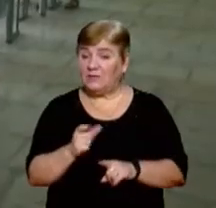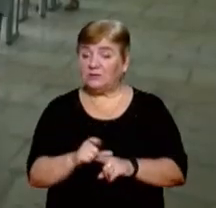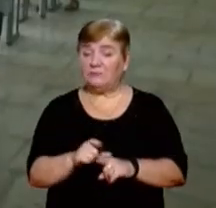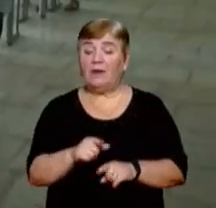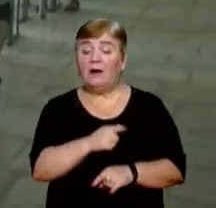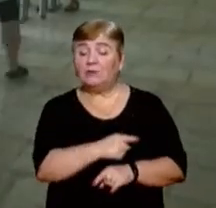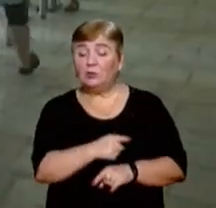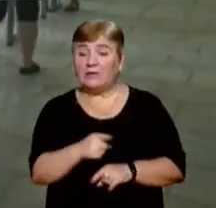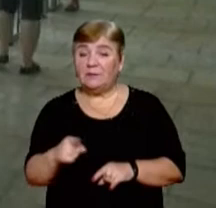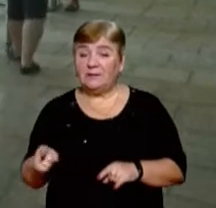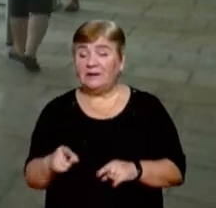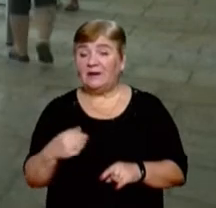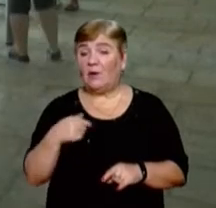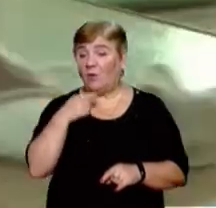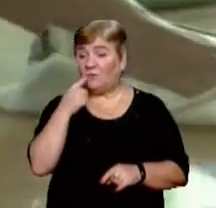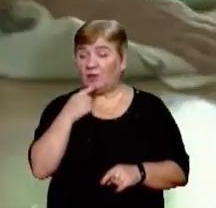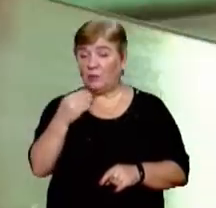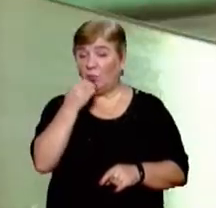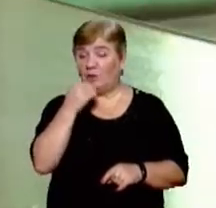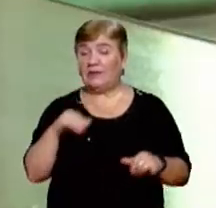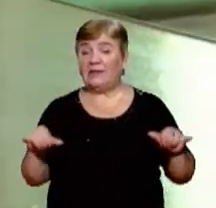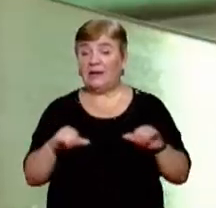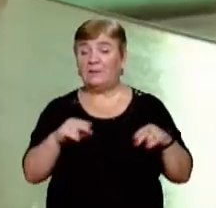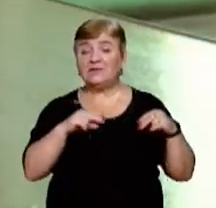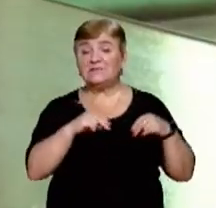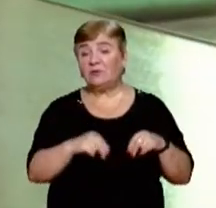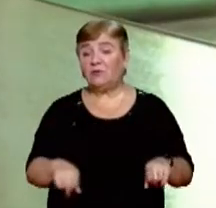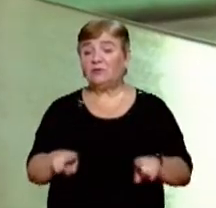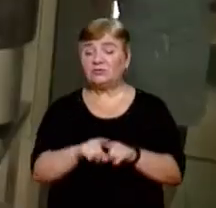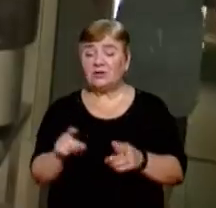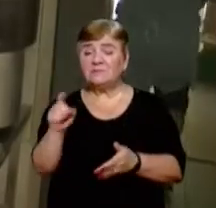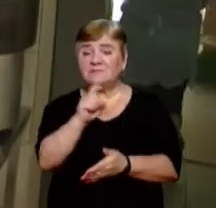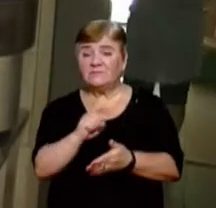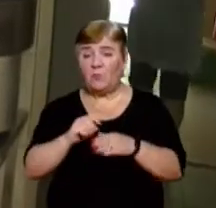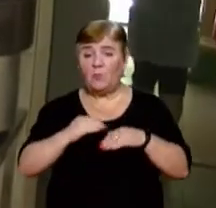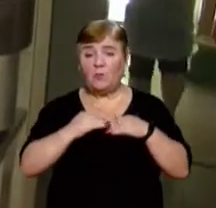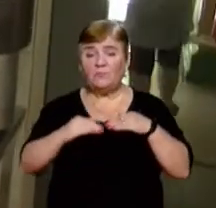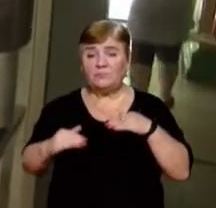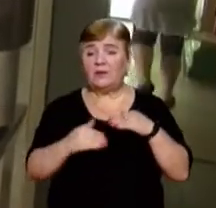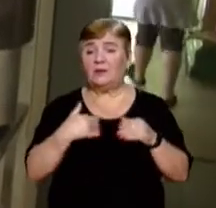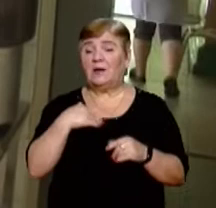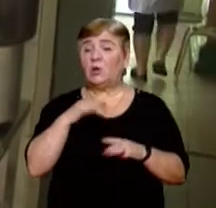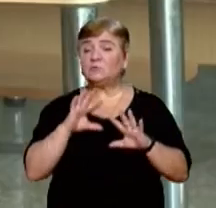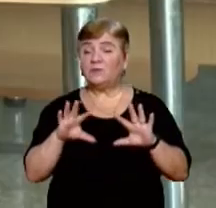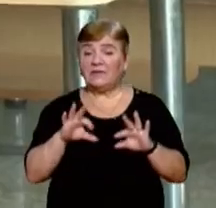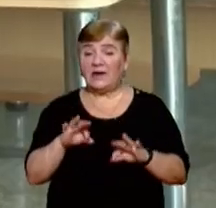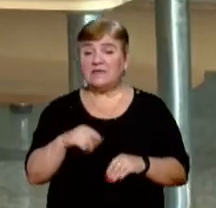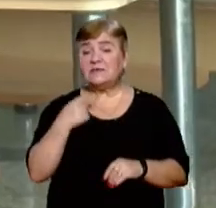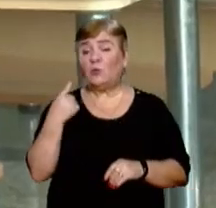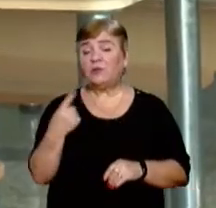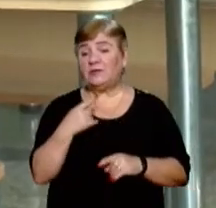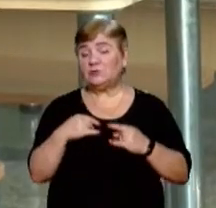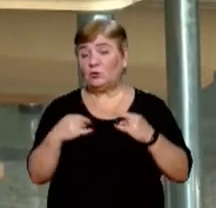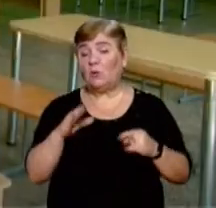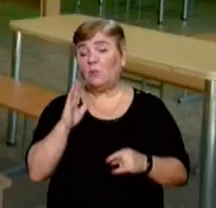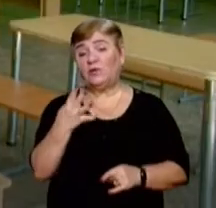З дотриманням дистанції розставляються столи шкільні їдальні. Працівники кухні дезінфікують поверхні. Кухарка Одар Кацап розповідає, за одним столом